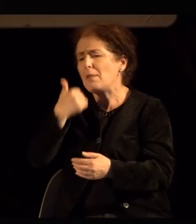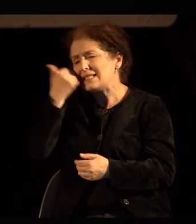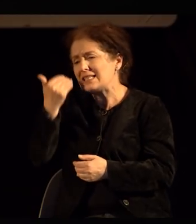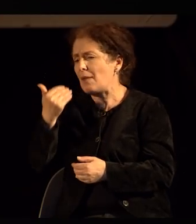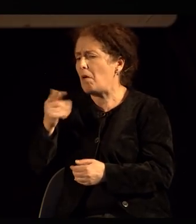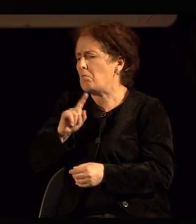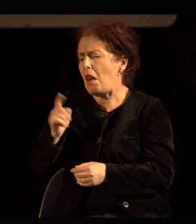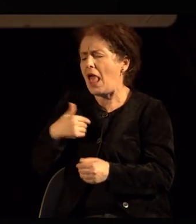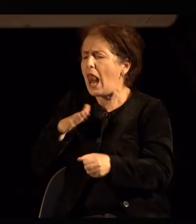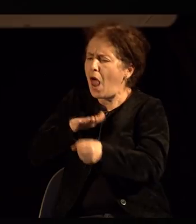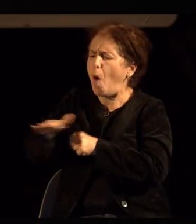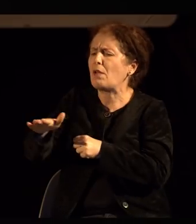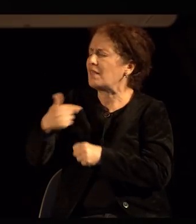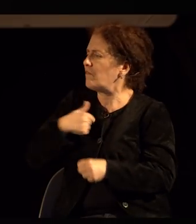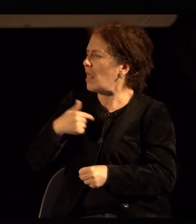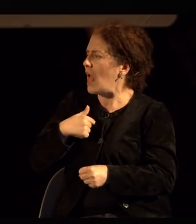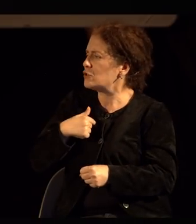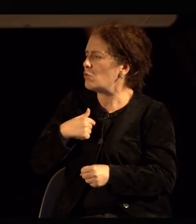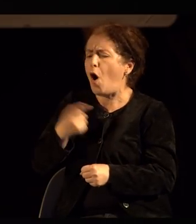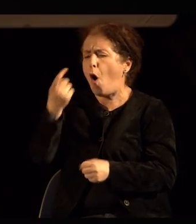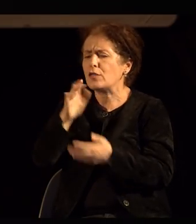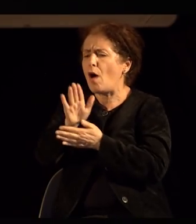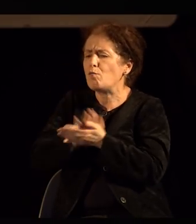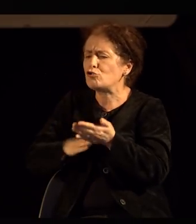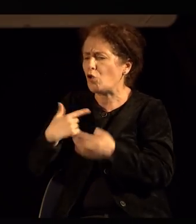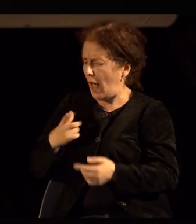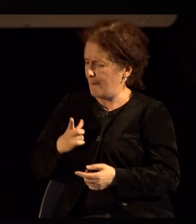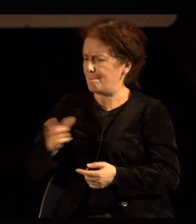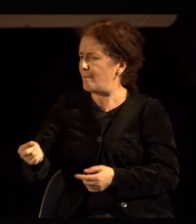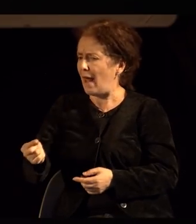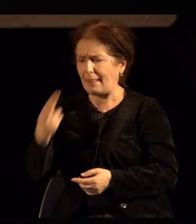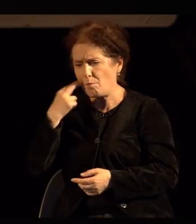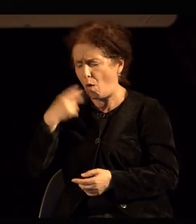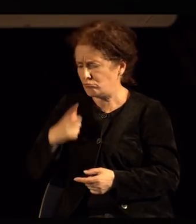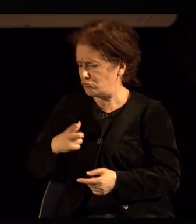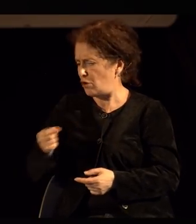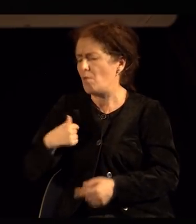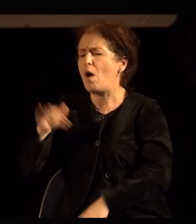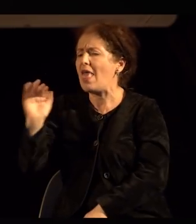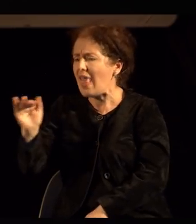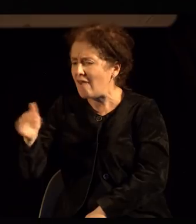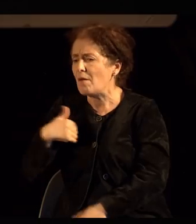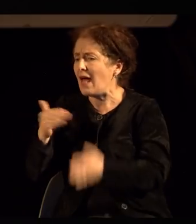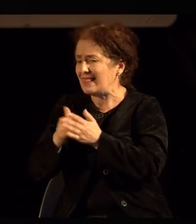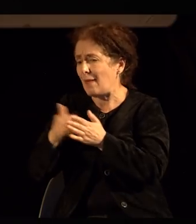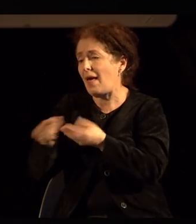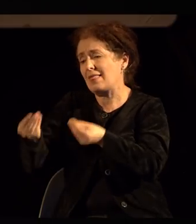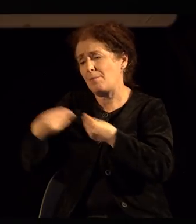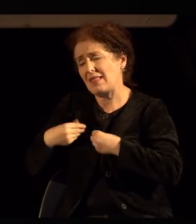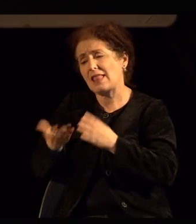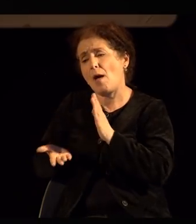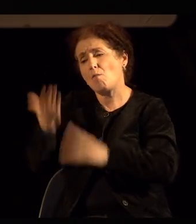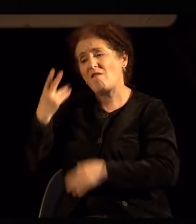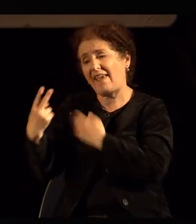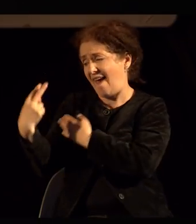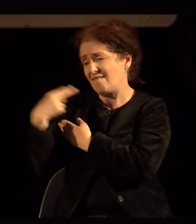Туку, напротив, само од старт партнерот, да знае дека треба да ми посвети малку повеќе